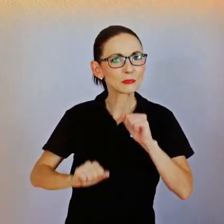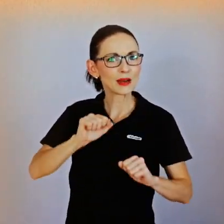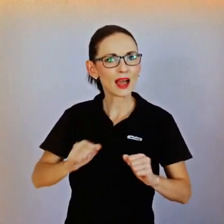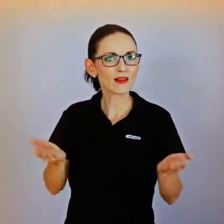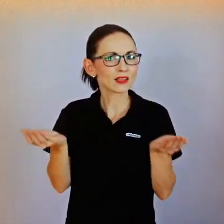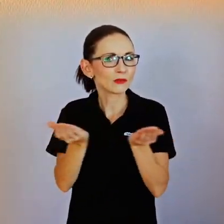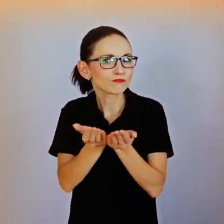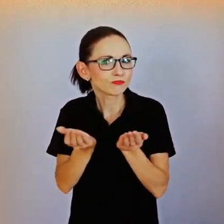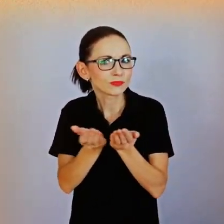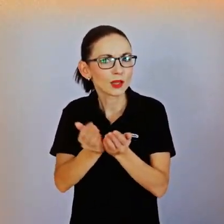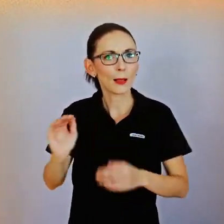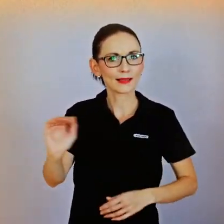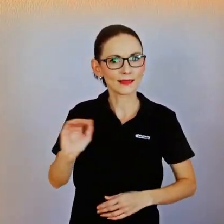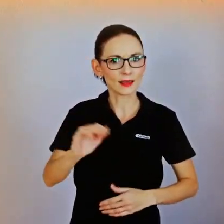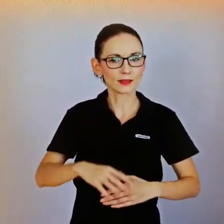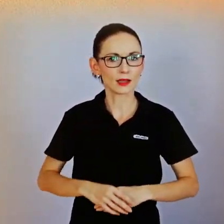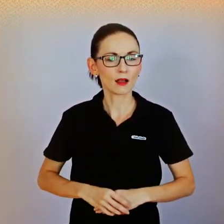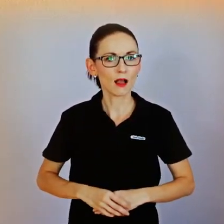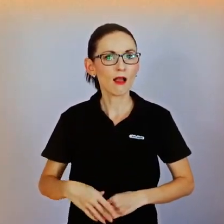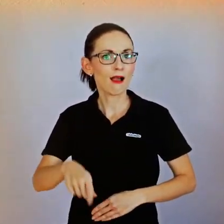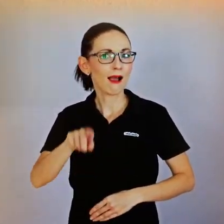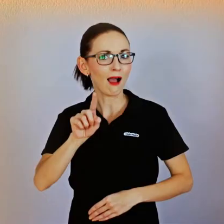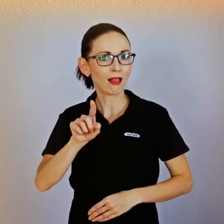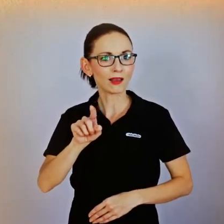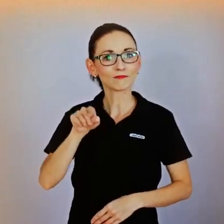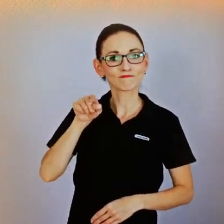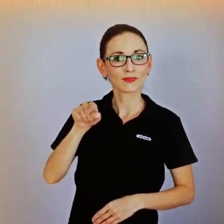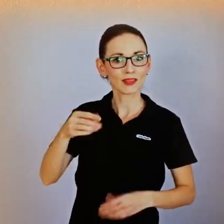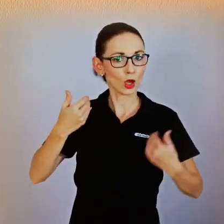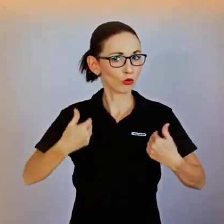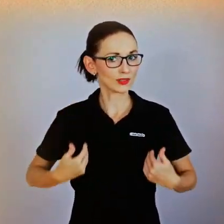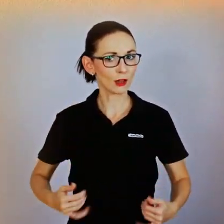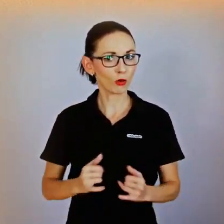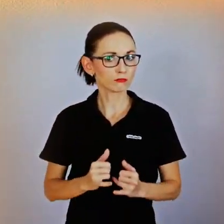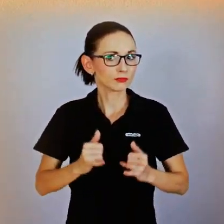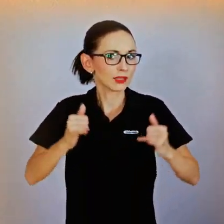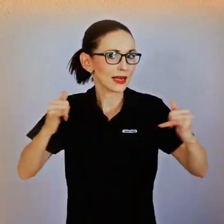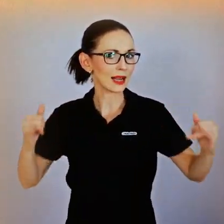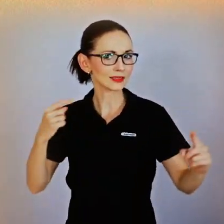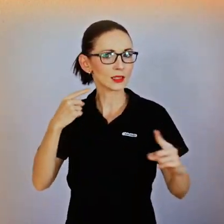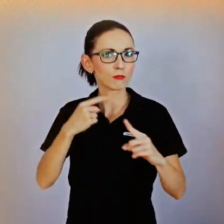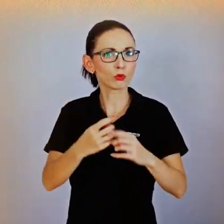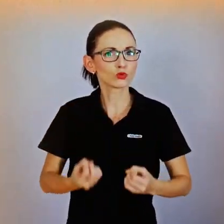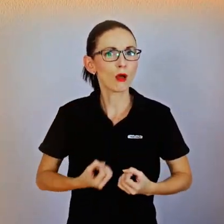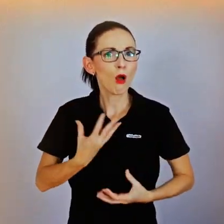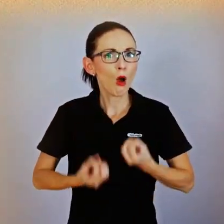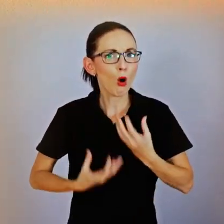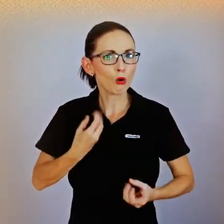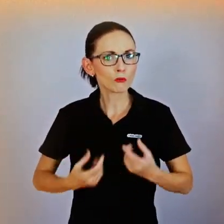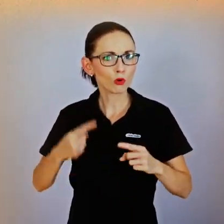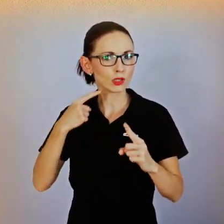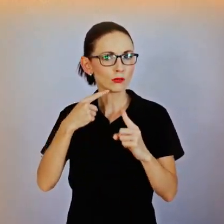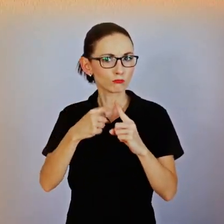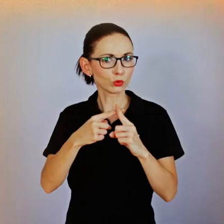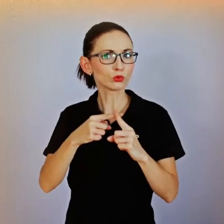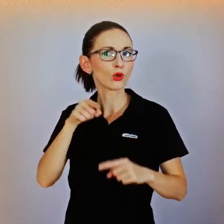a teda nemá ani rovnaké tůžby jako ostatní. Taktěž, ak je někto na vozíku alebo má iné fyzické